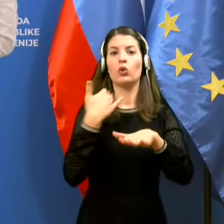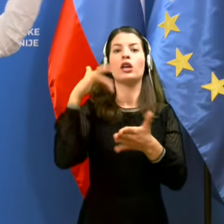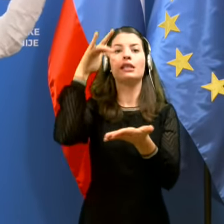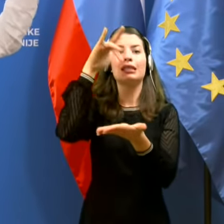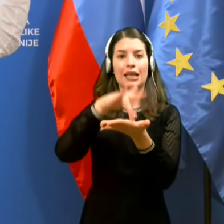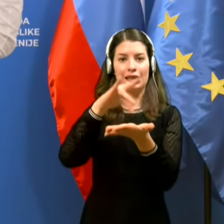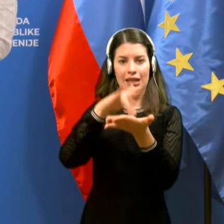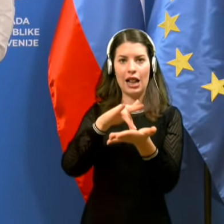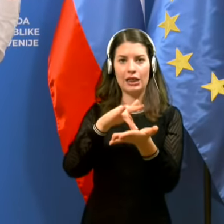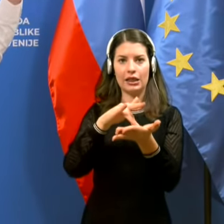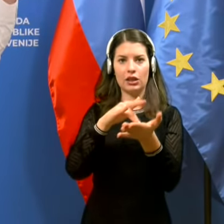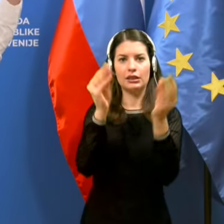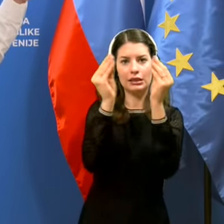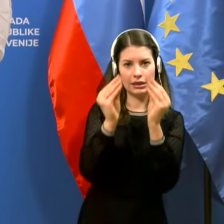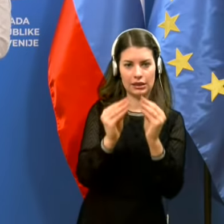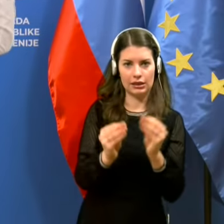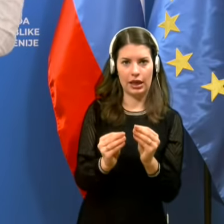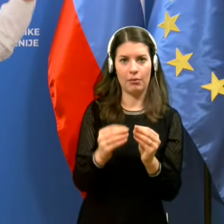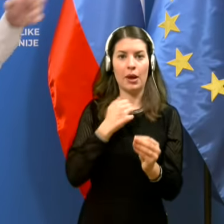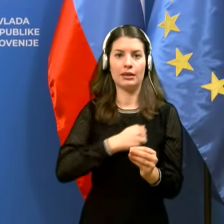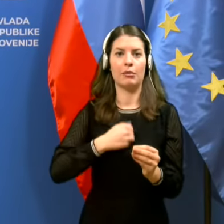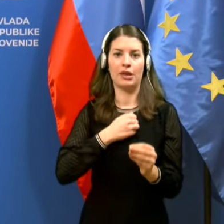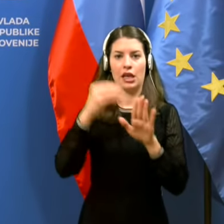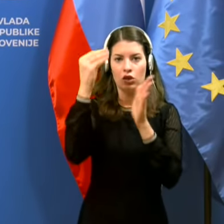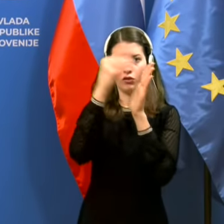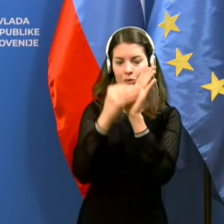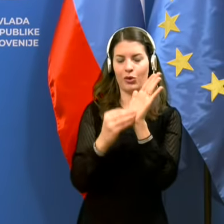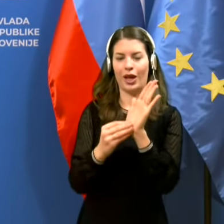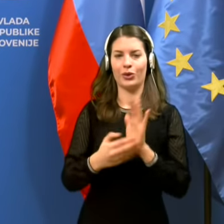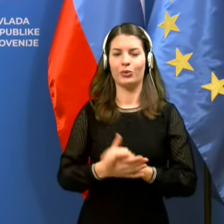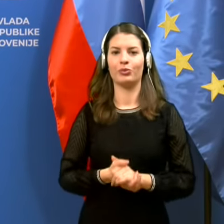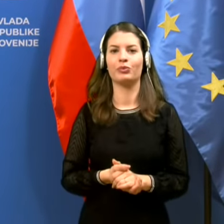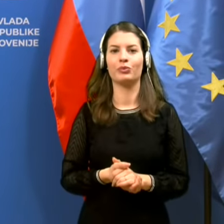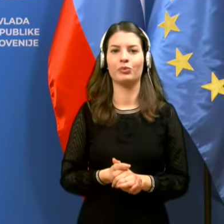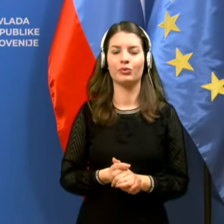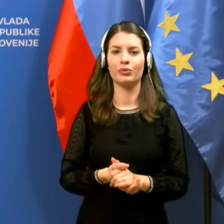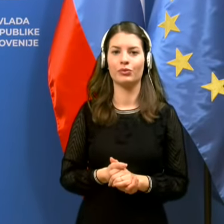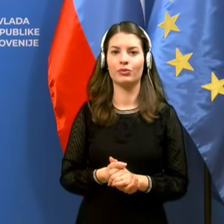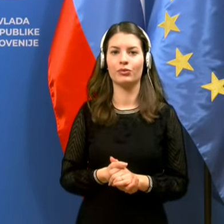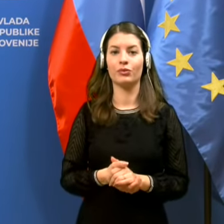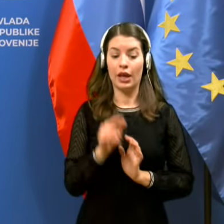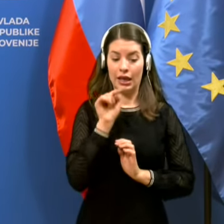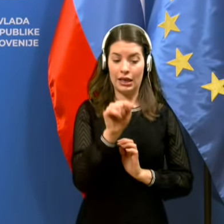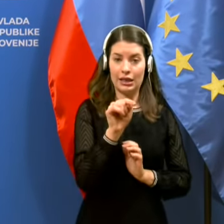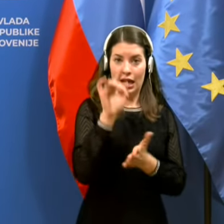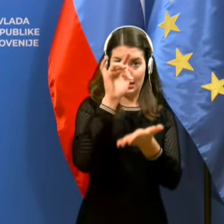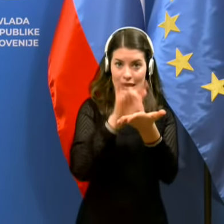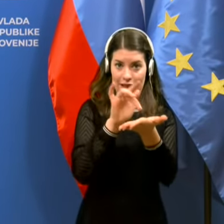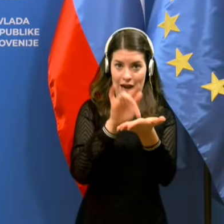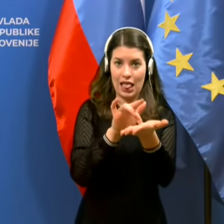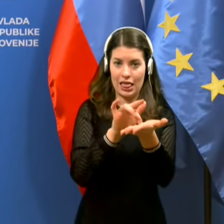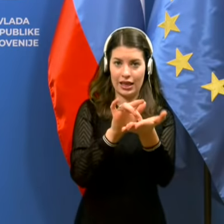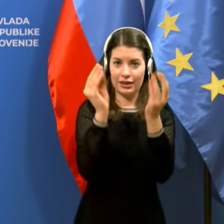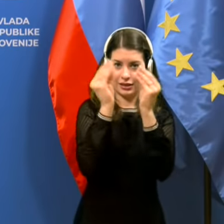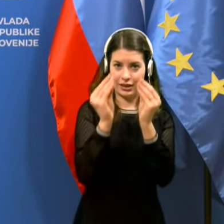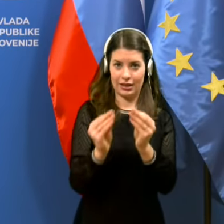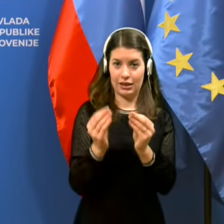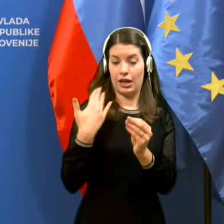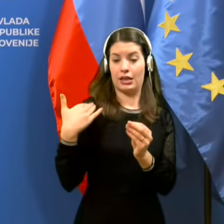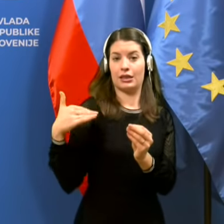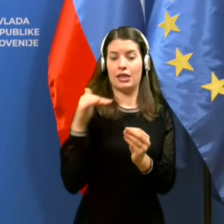register pacijentovih podatkov, podatkov v pacienti. Iz tam z našimi algoritmi